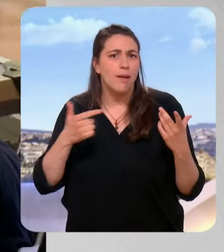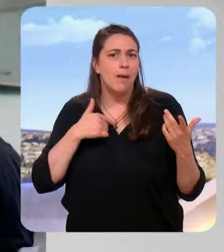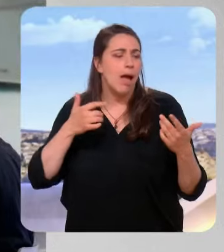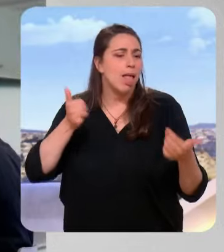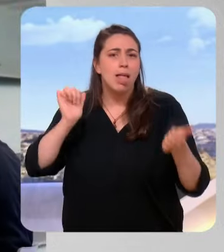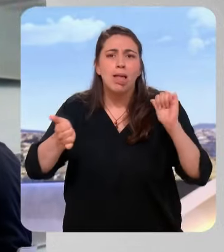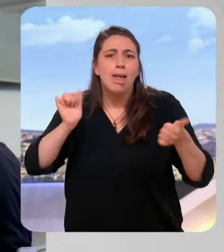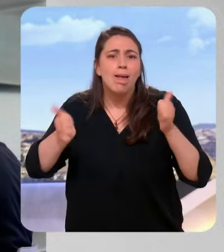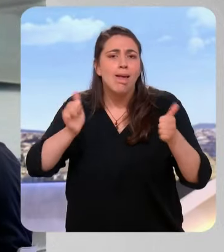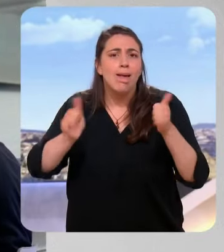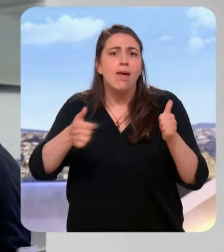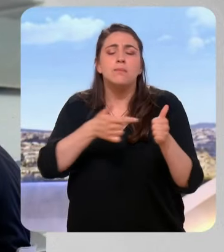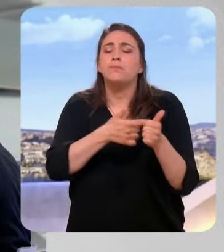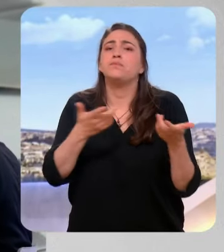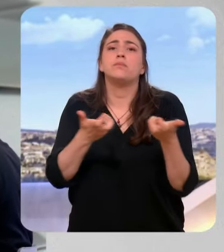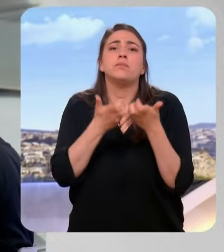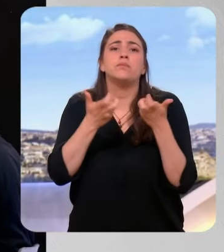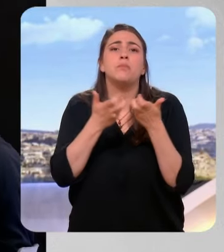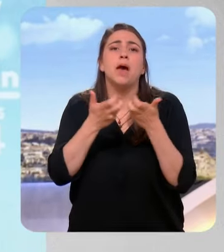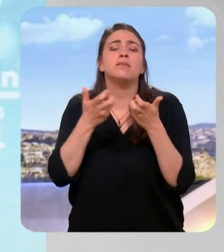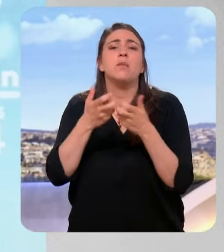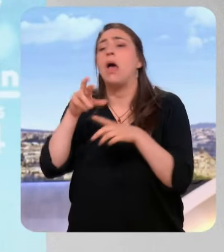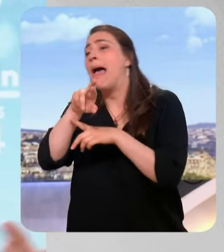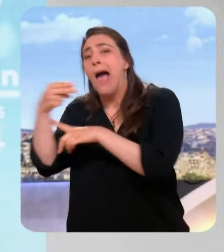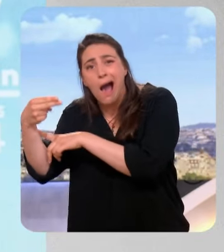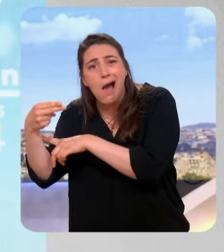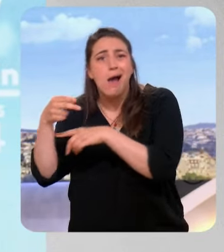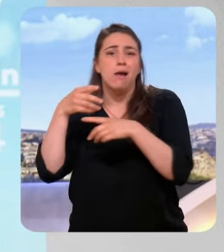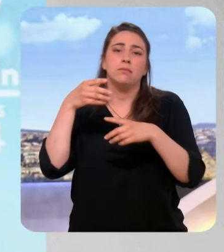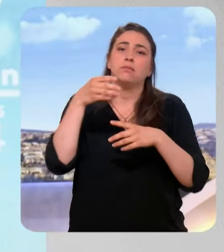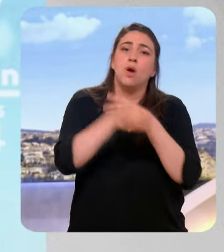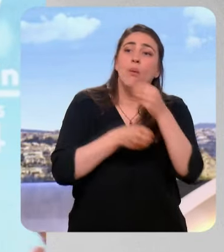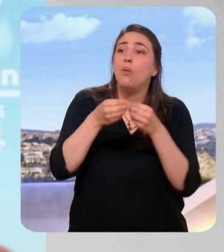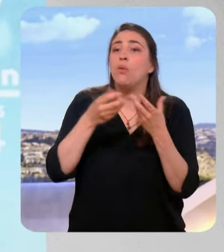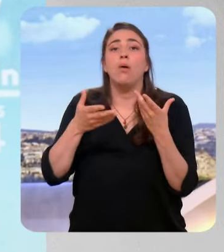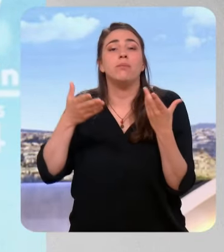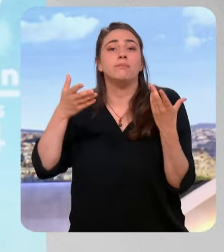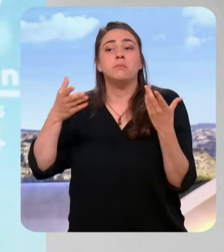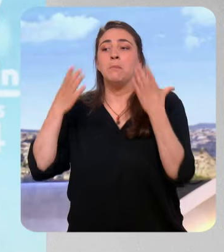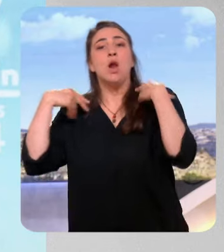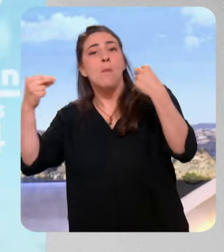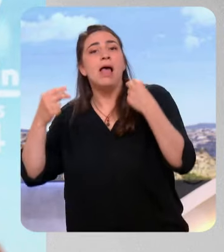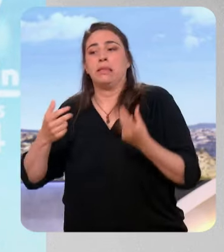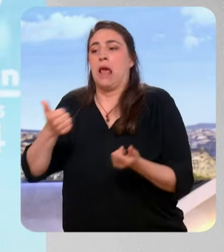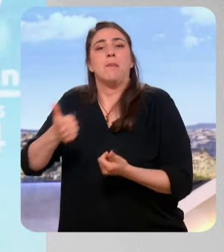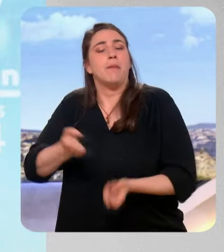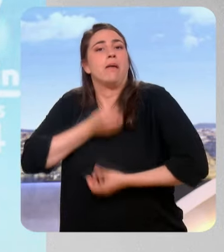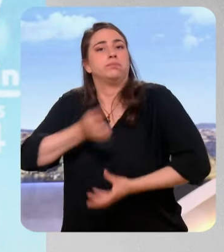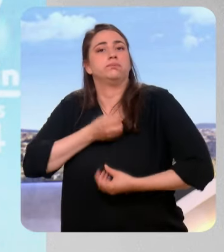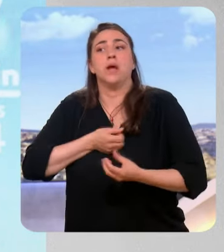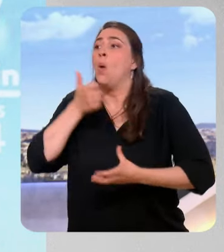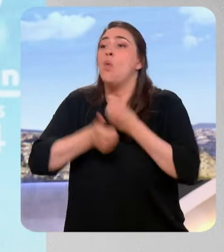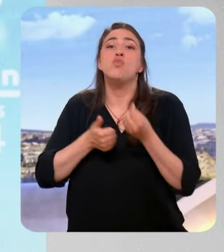problématiques, par exemple du parti de Marine Le Pen, ou bien certaines déclarations de ses dirigeants ont pu influer sur le choix des électeurs au moment